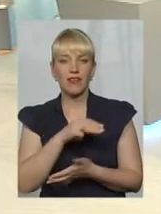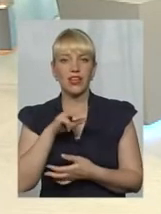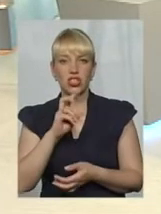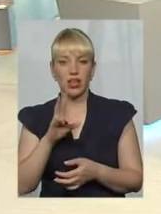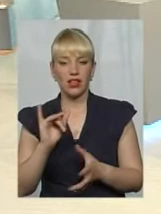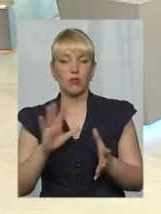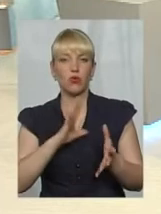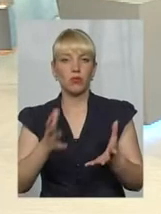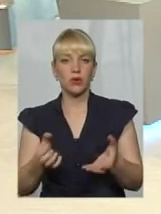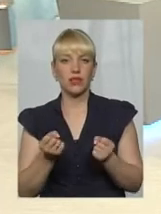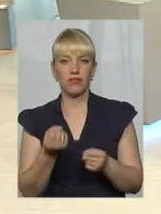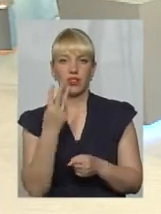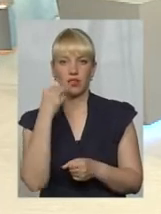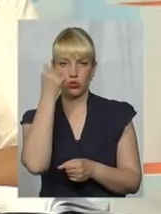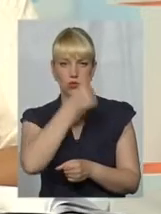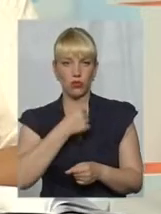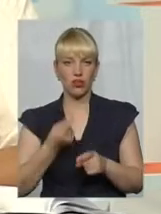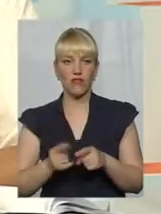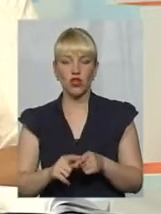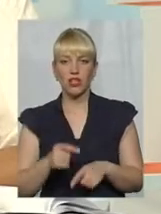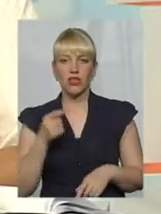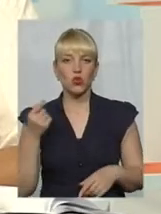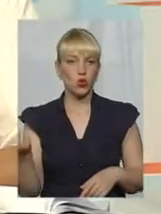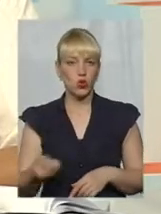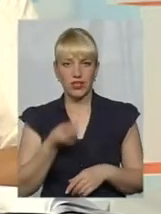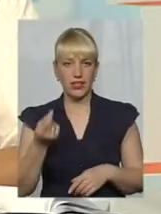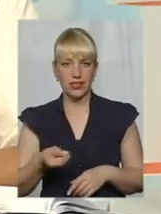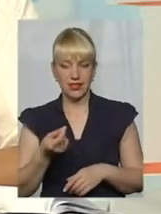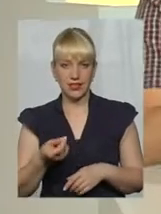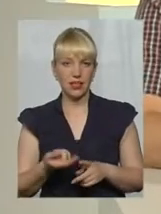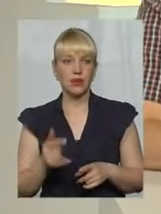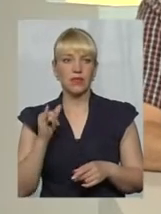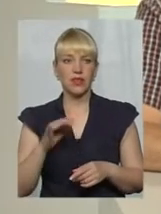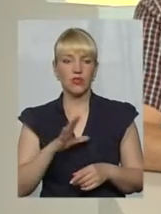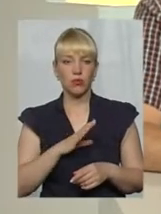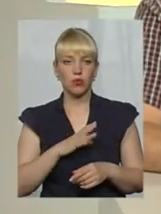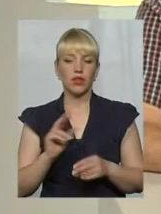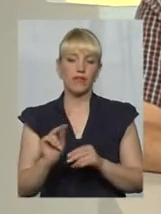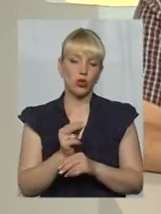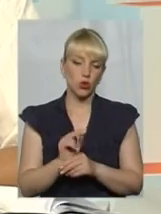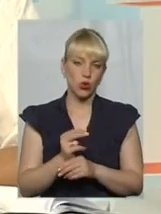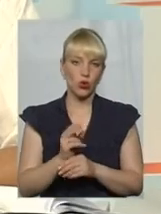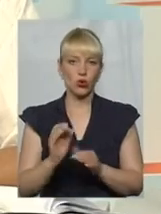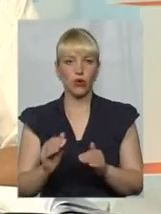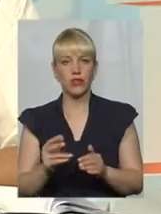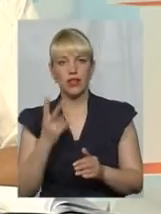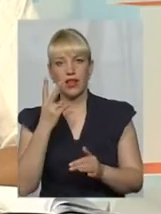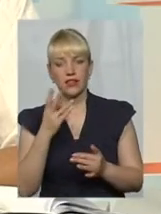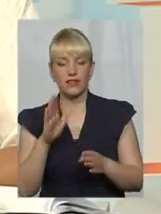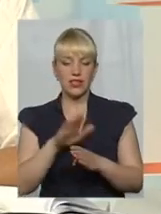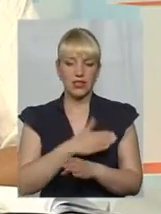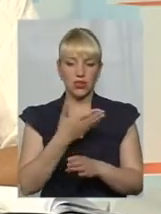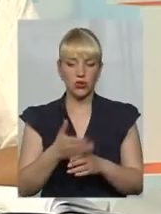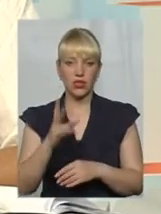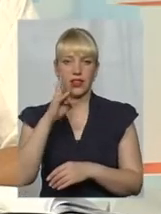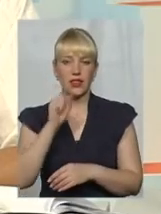тринадцятому році, і вони дуже низькі. Але вони були відкориговані? Вони були відкориговані на дві складових, на електроенергію і